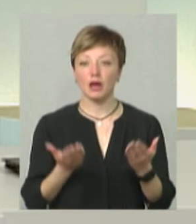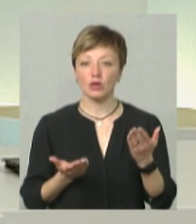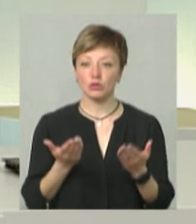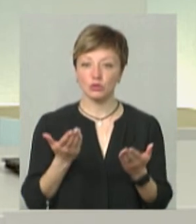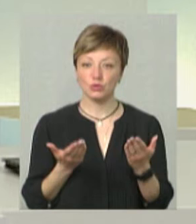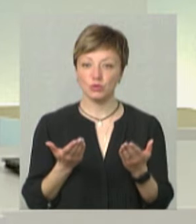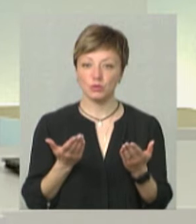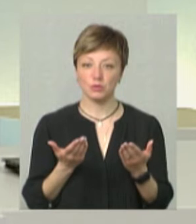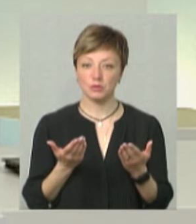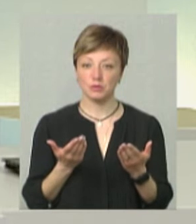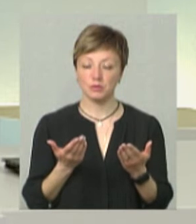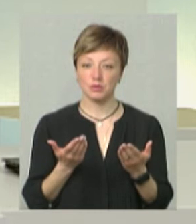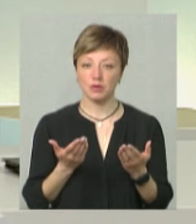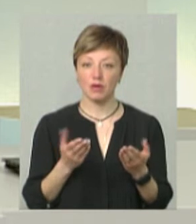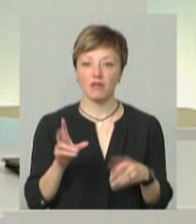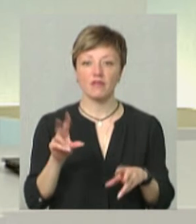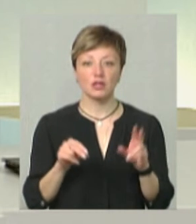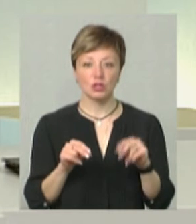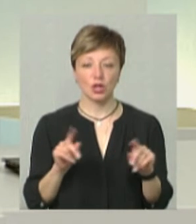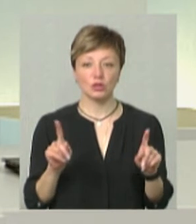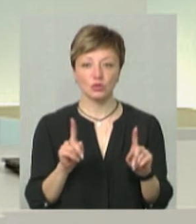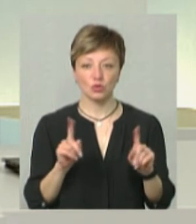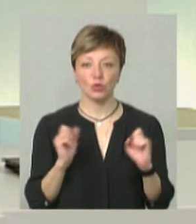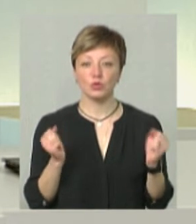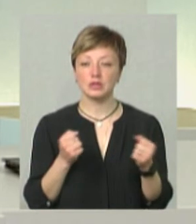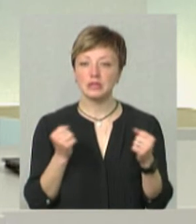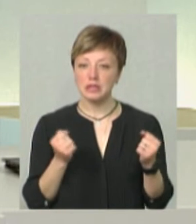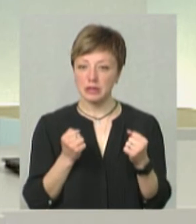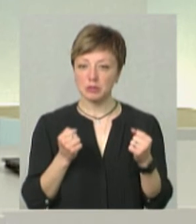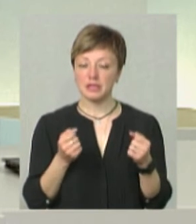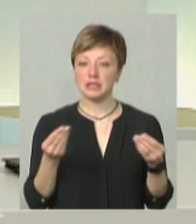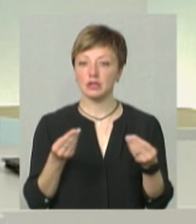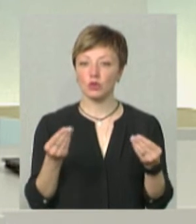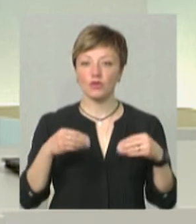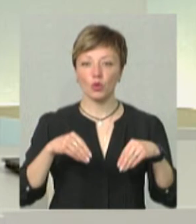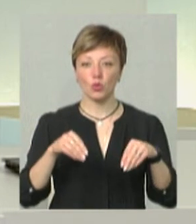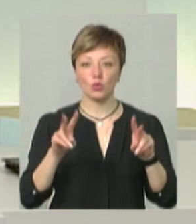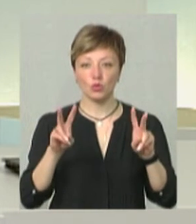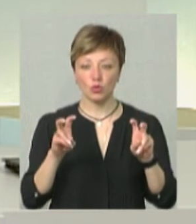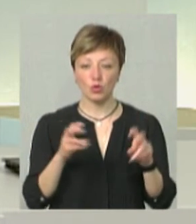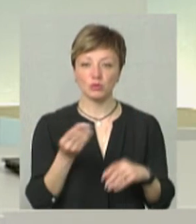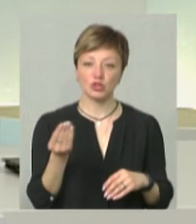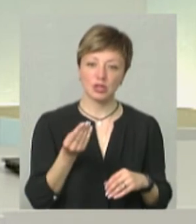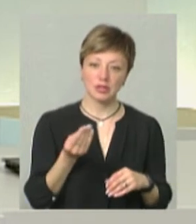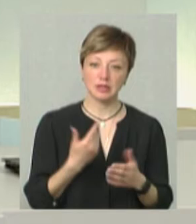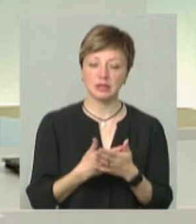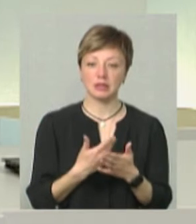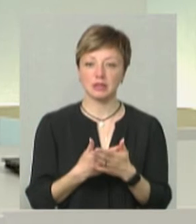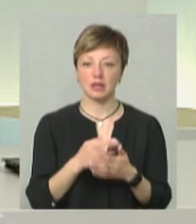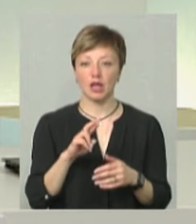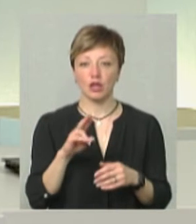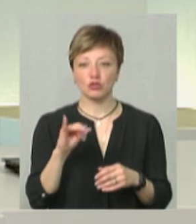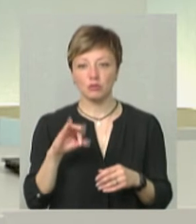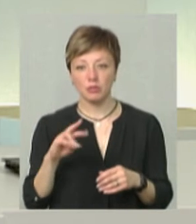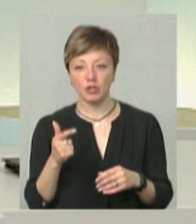вважати, що озимні зернові культури, такі як озима пшениця, озими